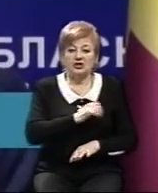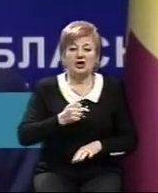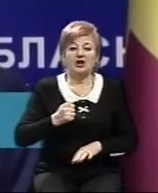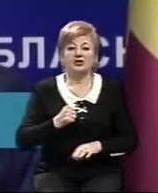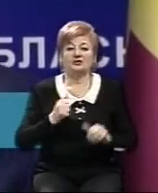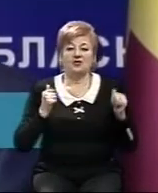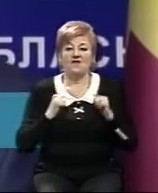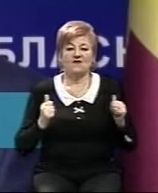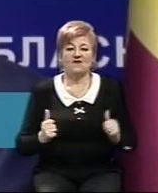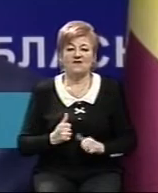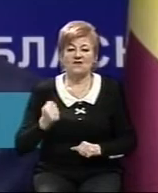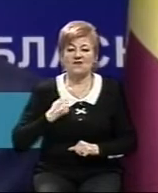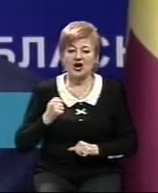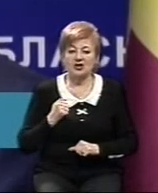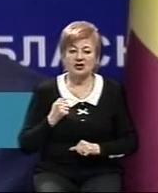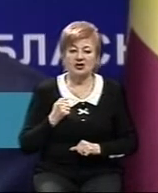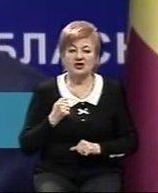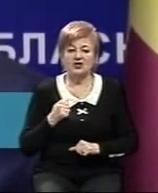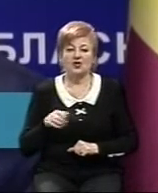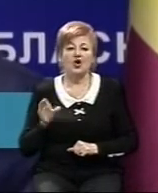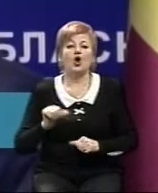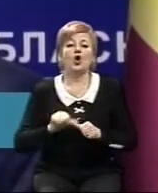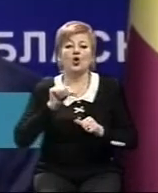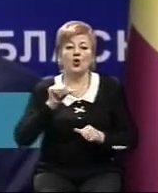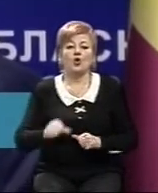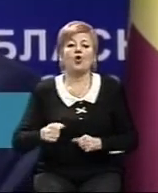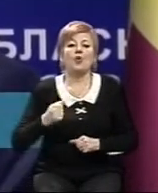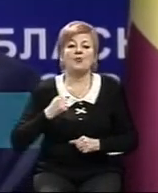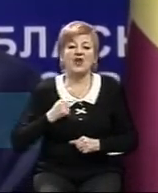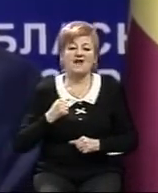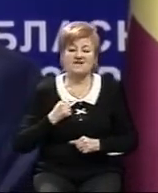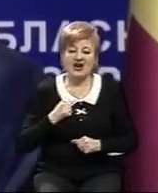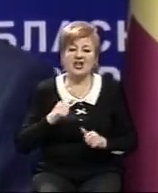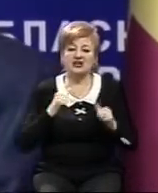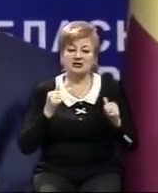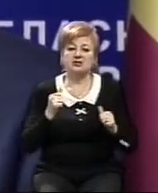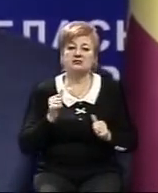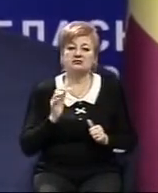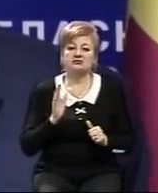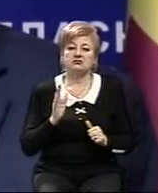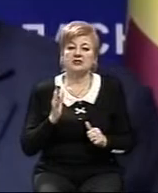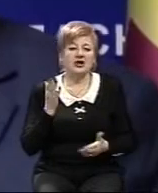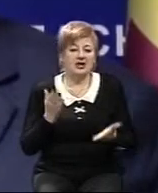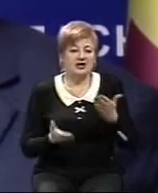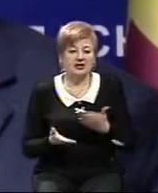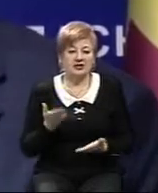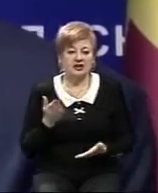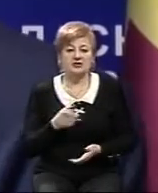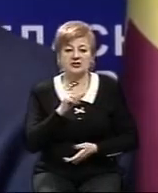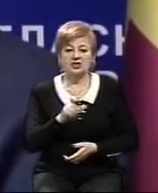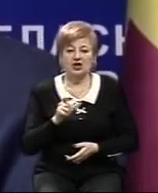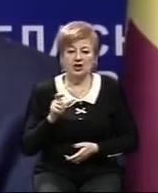форми всіми, крім військових, Нацгвардії і селевих структур. Якщо люди будуть